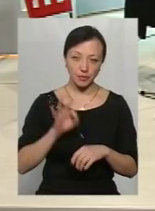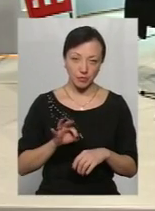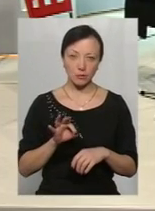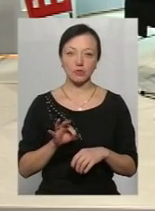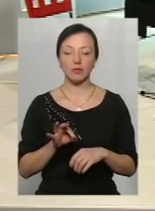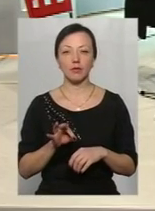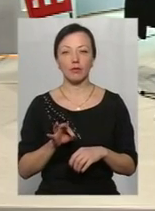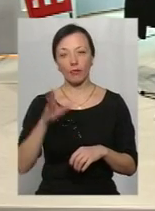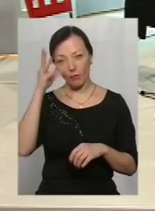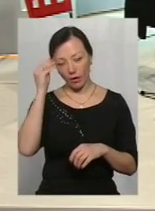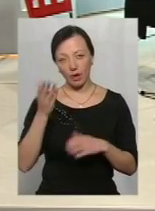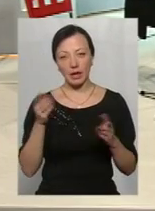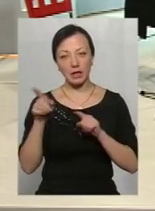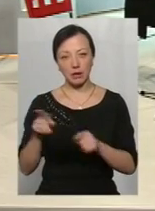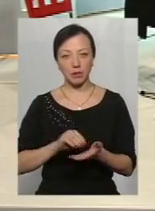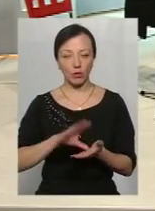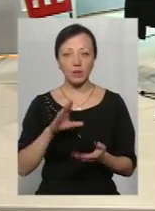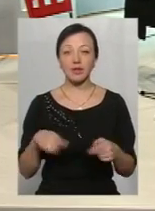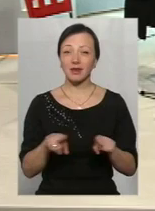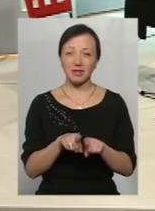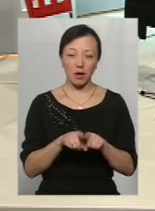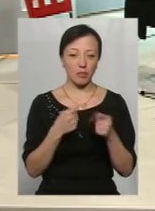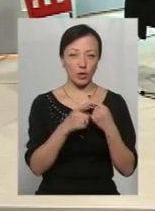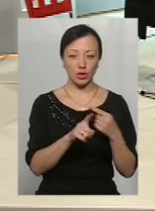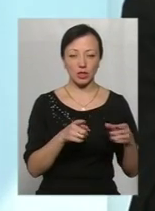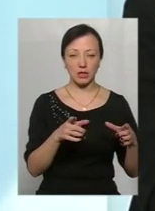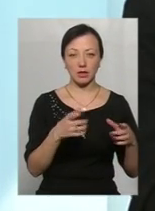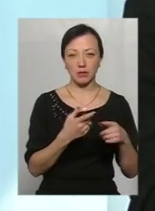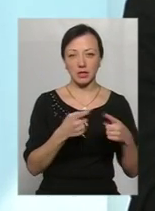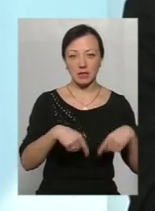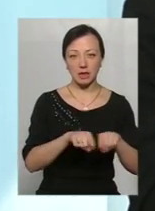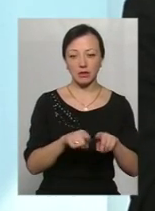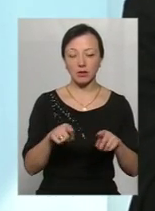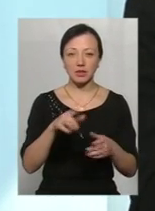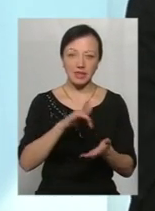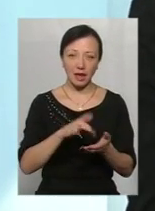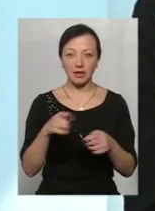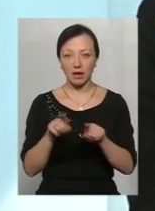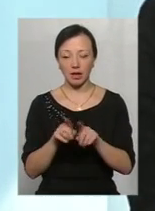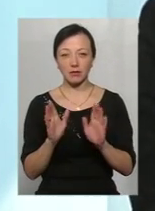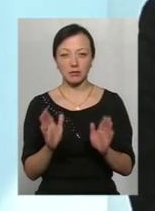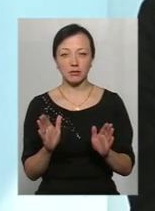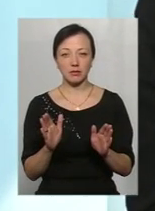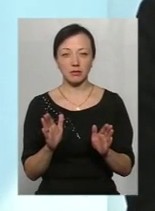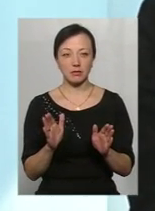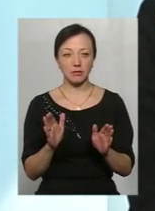той досвід, який там накопичений. Так само по інших секторах, тобто створення таких центрів, воно якраз